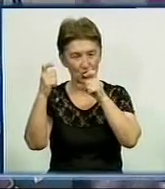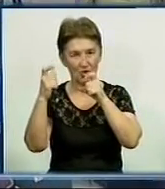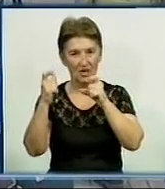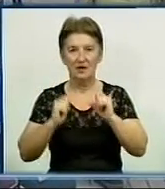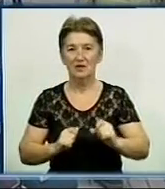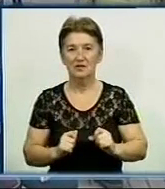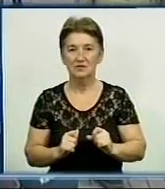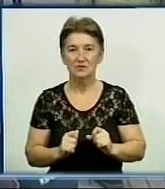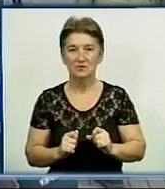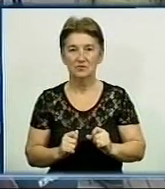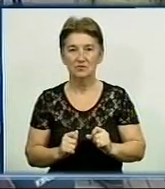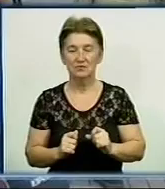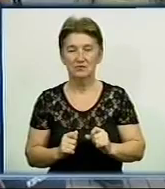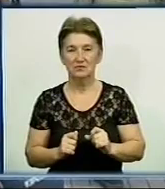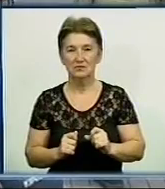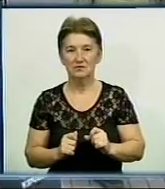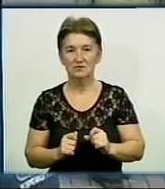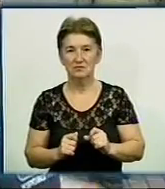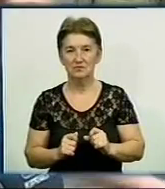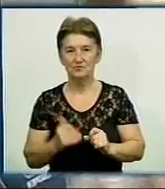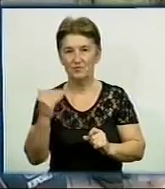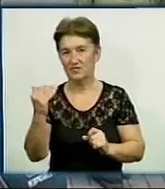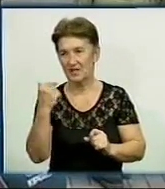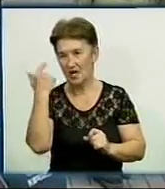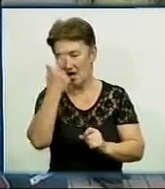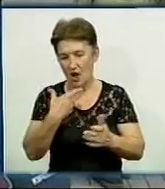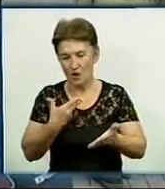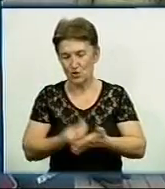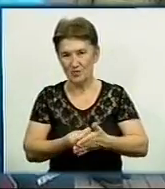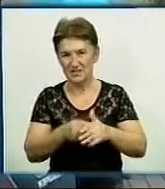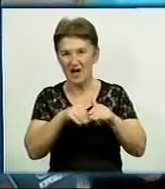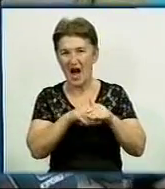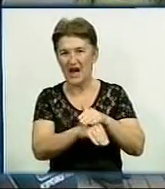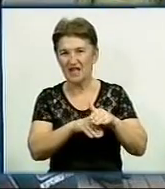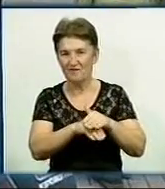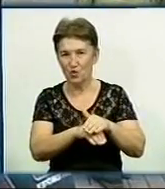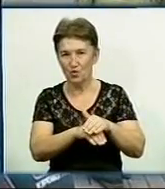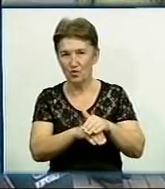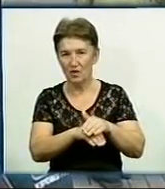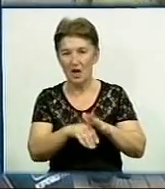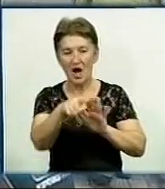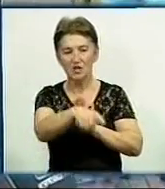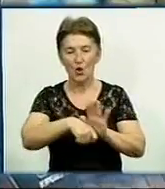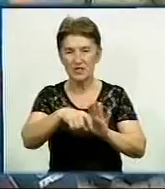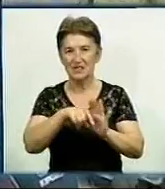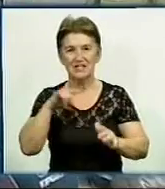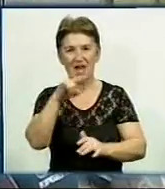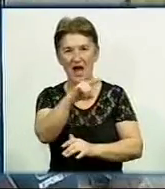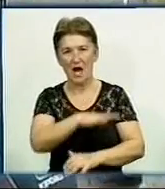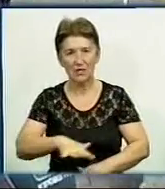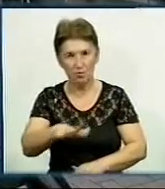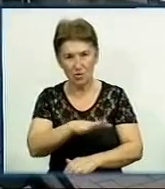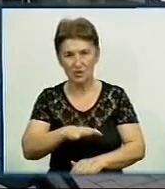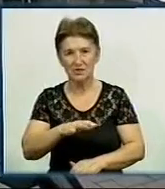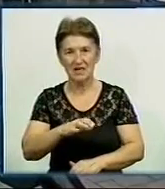із особистого архіву. Донецький аерепорт, Донецьк, Слав